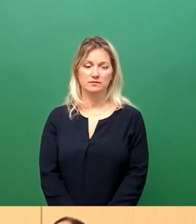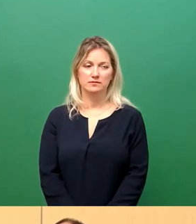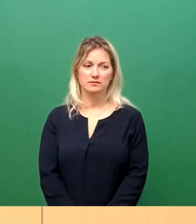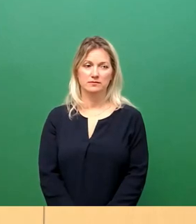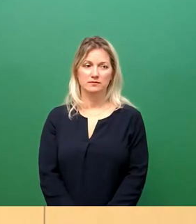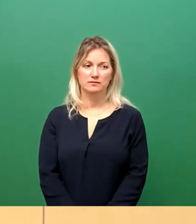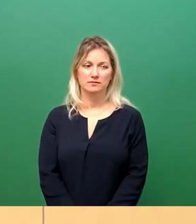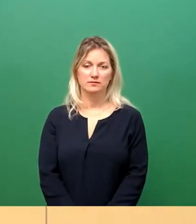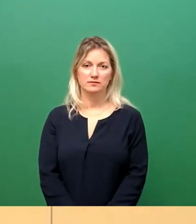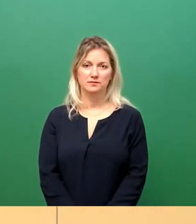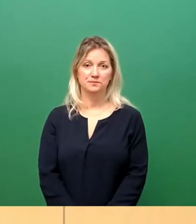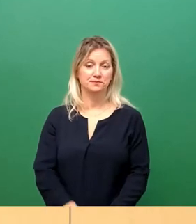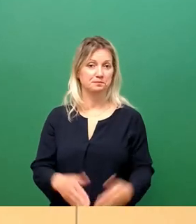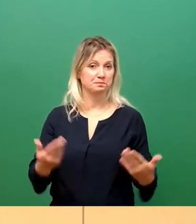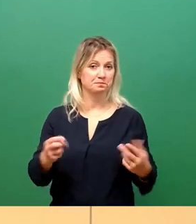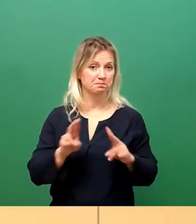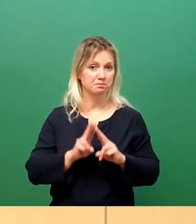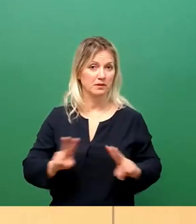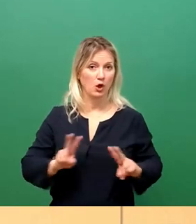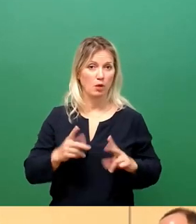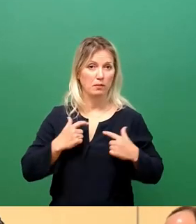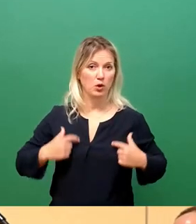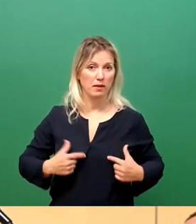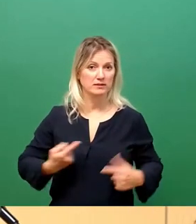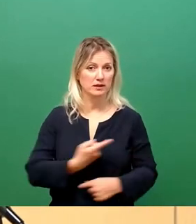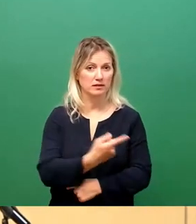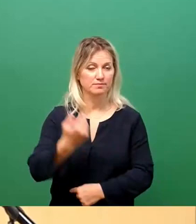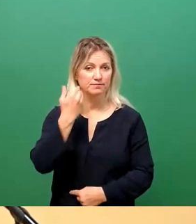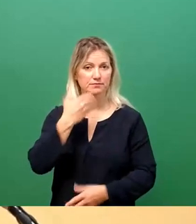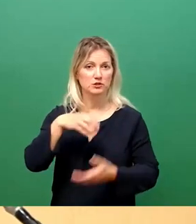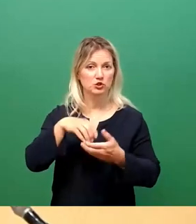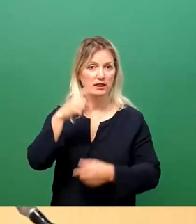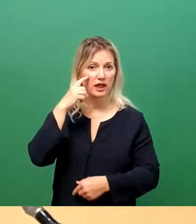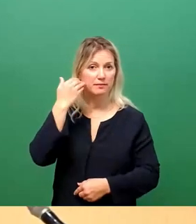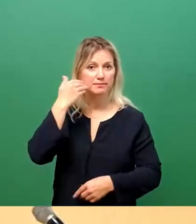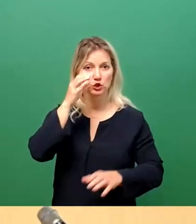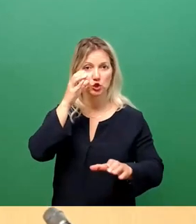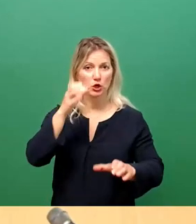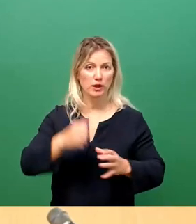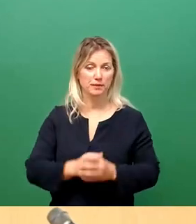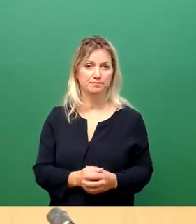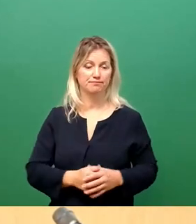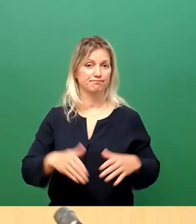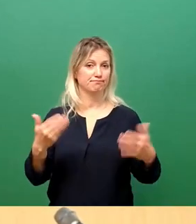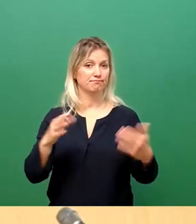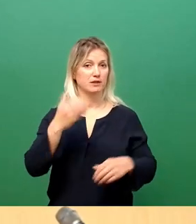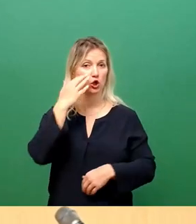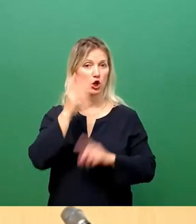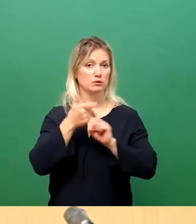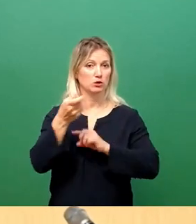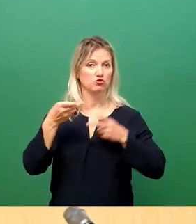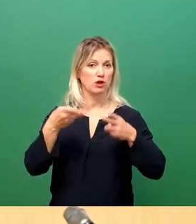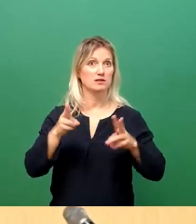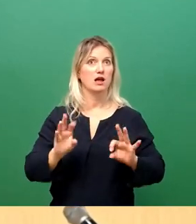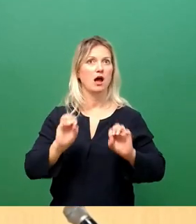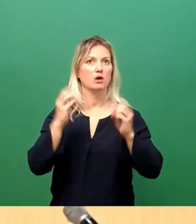Ja, sehr geehrter Herr Oberbürgermeister, sehr geehrte Stadträte, liebe Zuschauer. Aktuelle Stunde zur Sanierung der Königsbrücker Straße. Was kann es